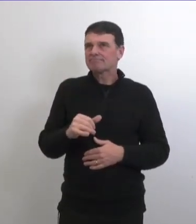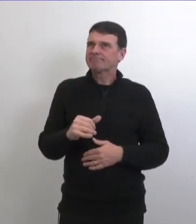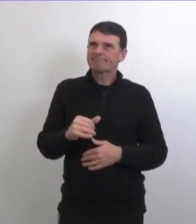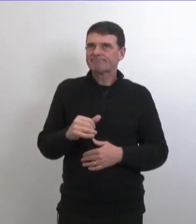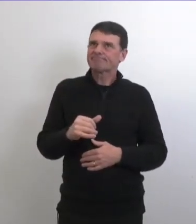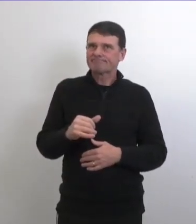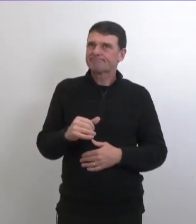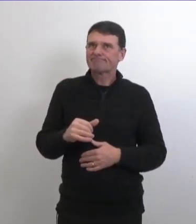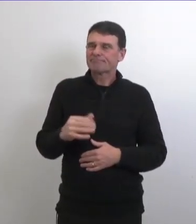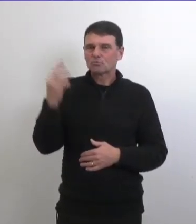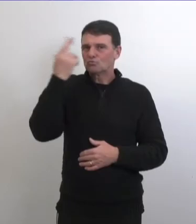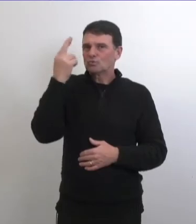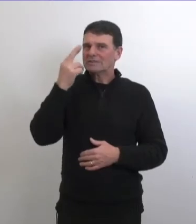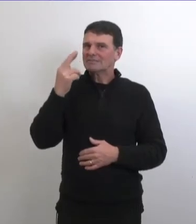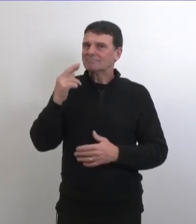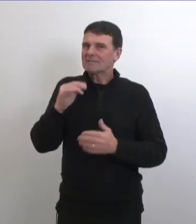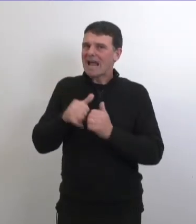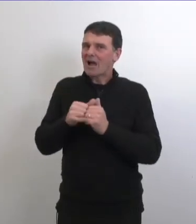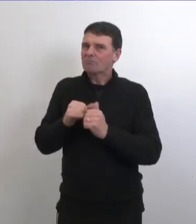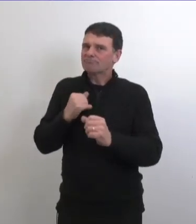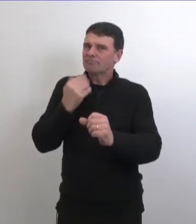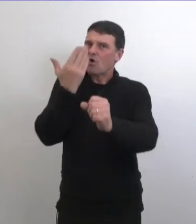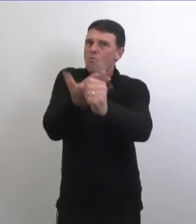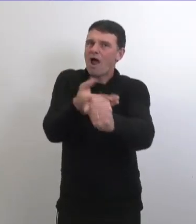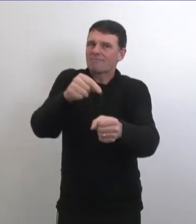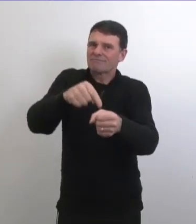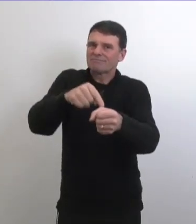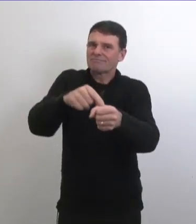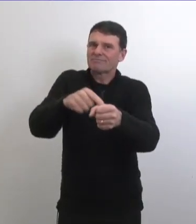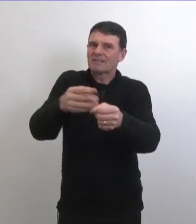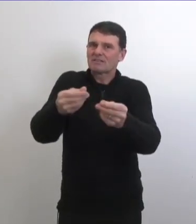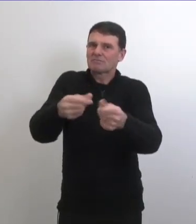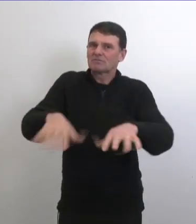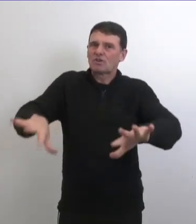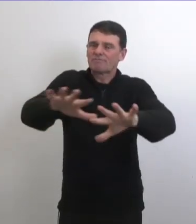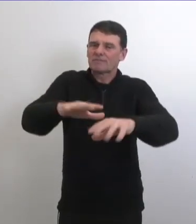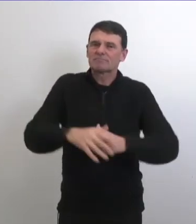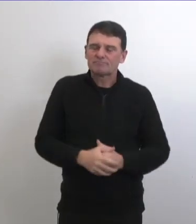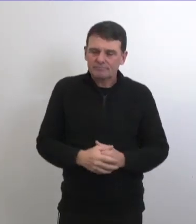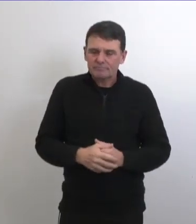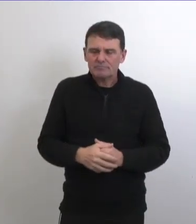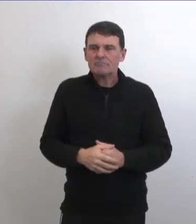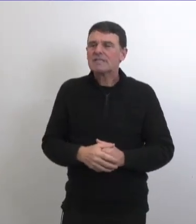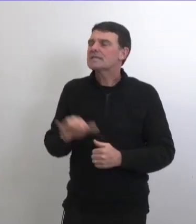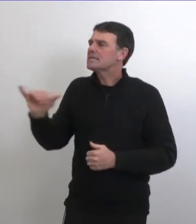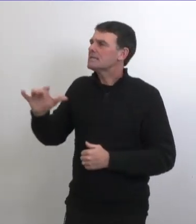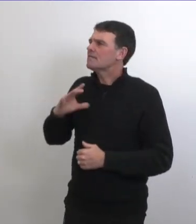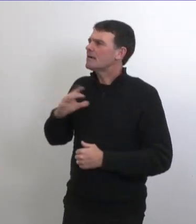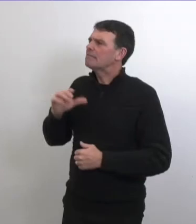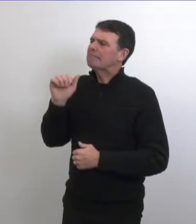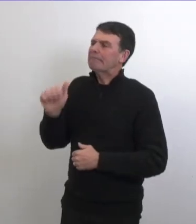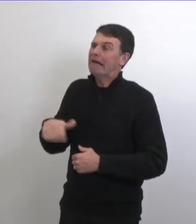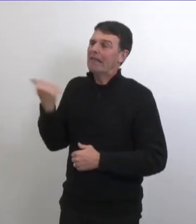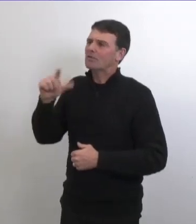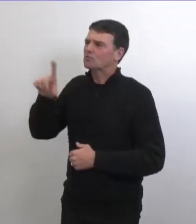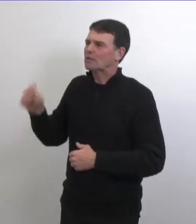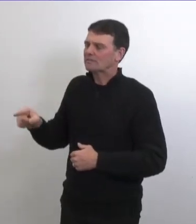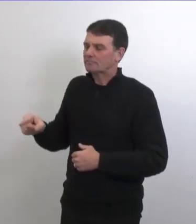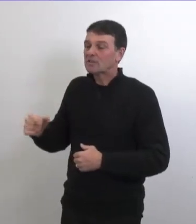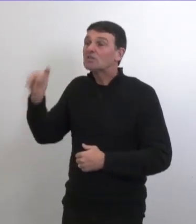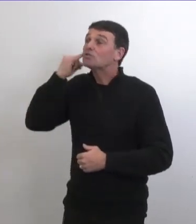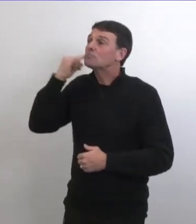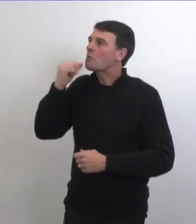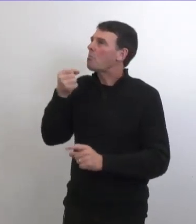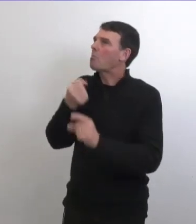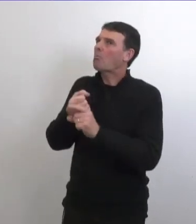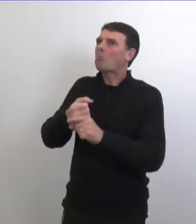alors ça ça serait probablement la raison la plus importante c'est l'encombrement des maisons c'est pour ça que ça se propage si vite